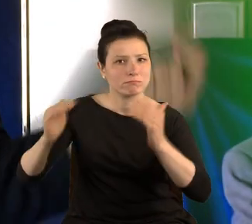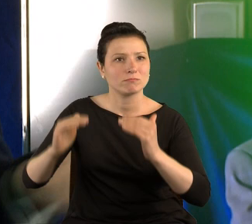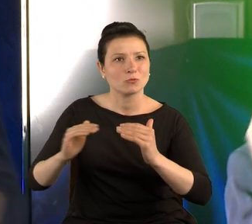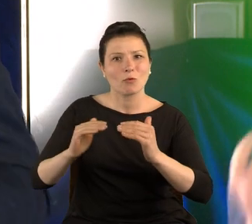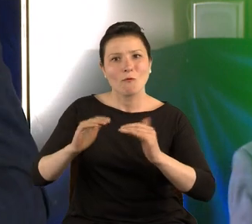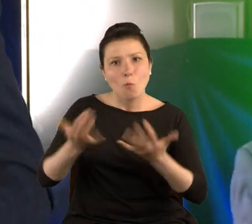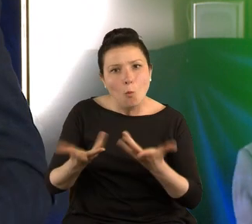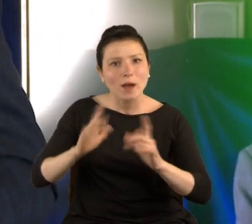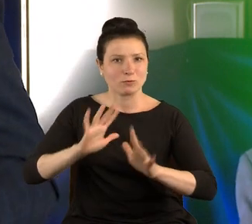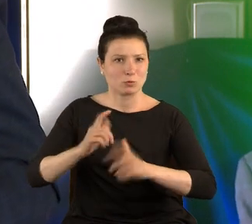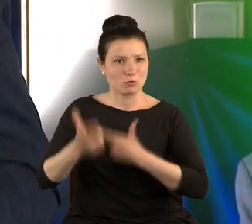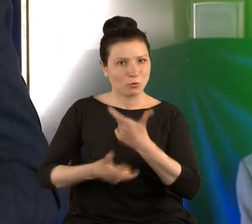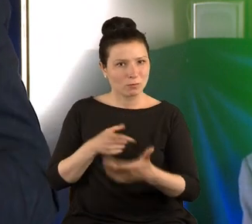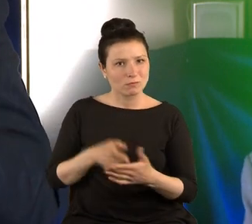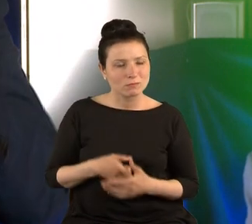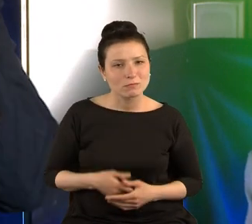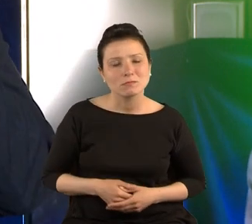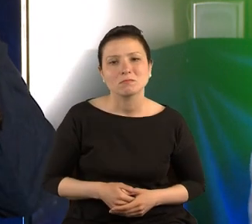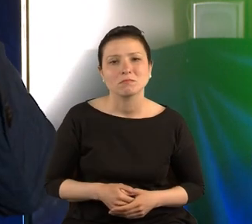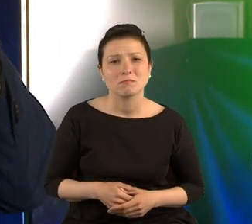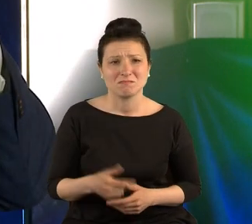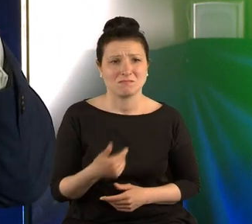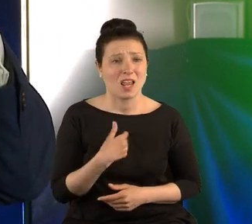łatwo. Nie muszę